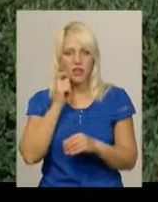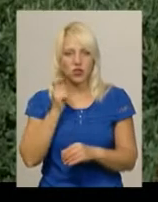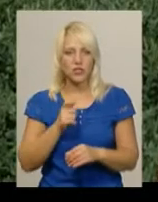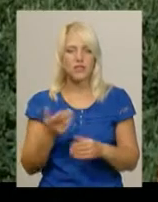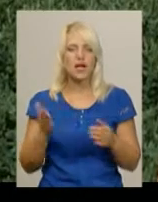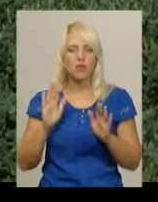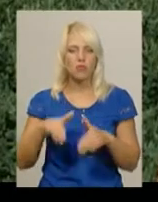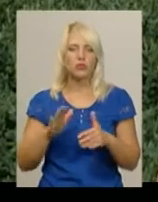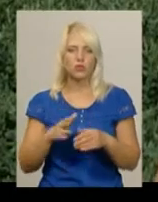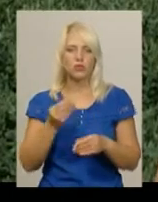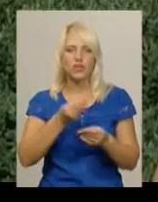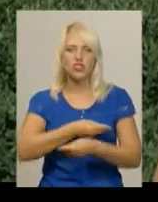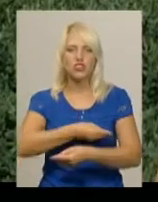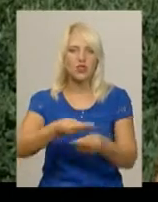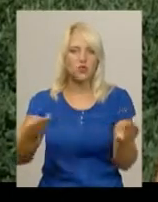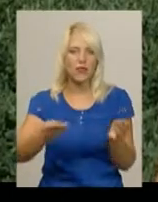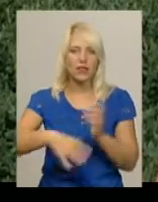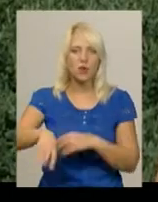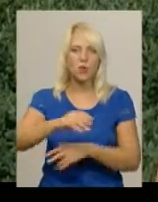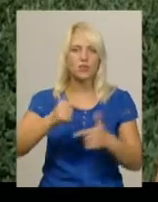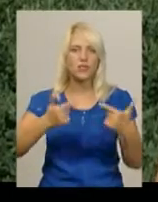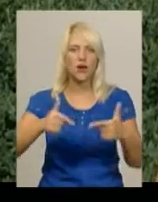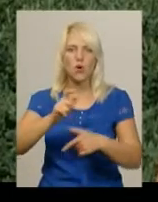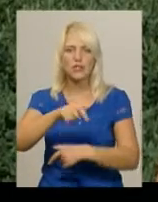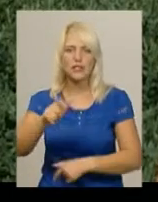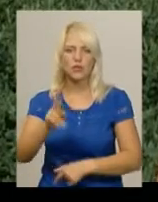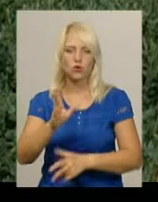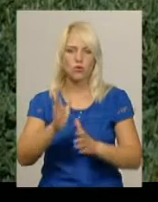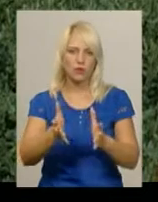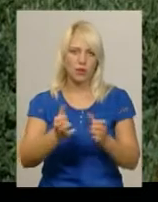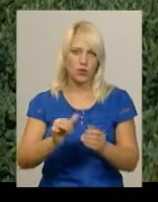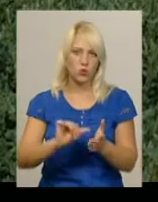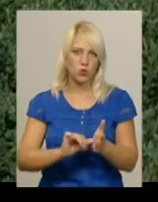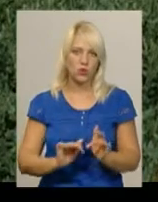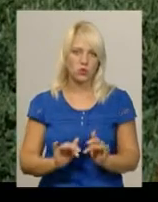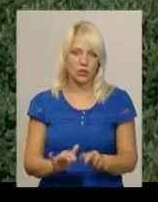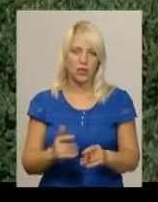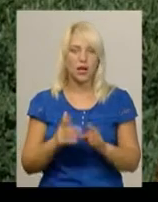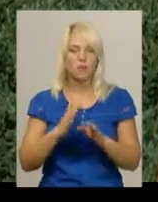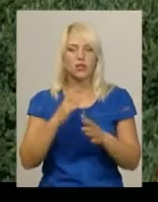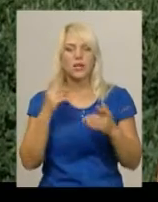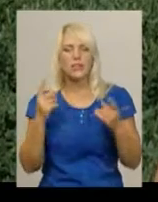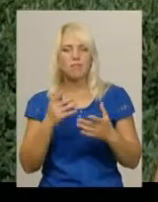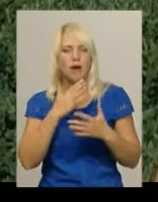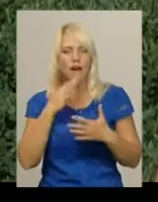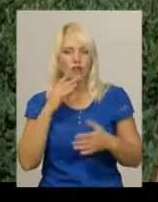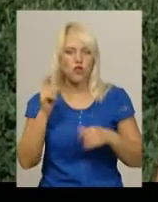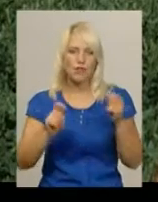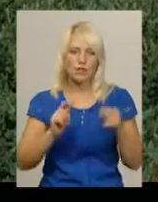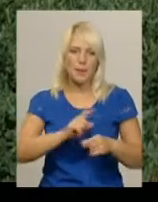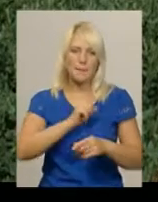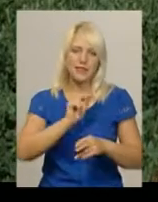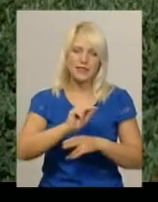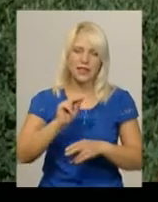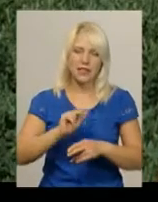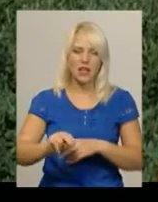потім частуватимуть усіх гостей, які будуть брати участь в заходах. Буде надзвичайно багато фестивалів, майстер-класів,